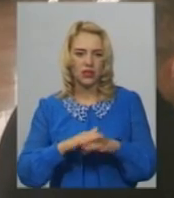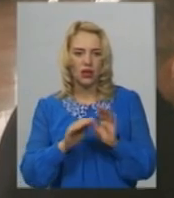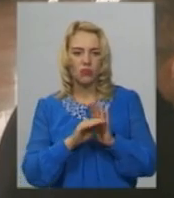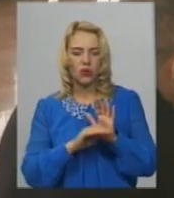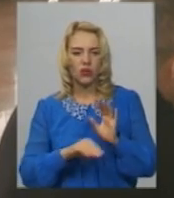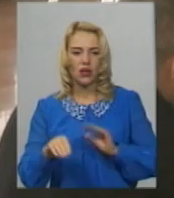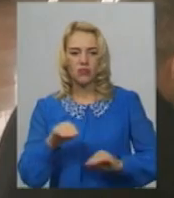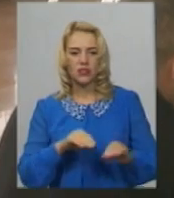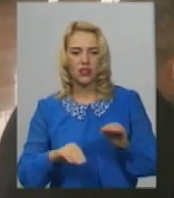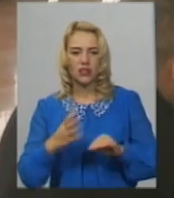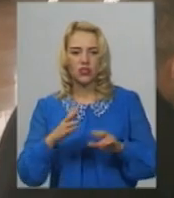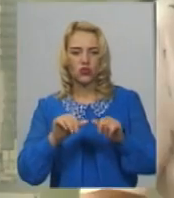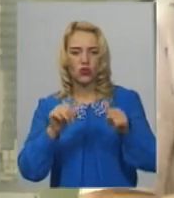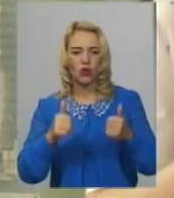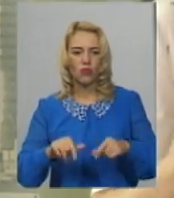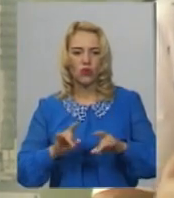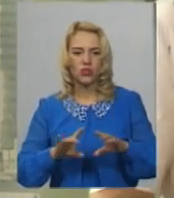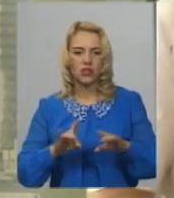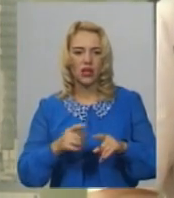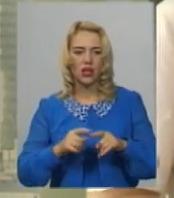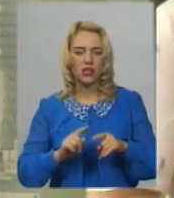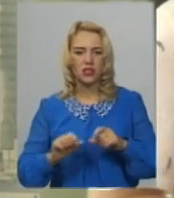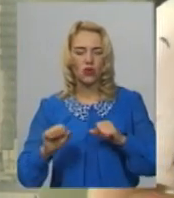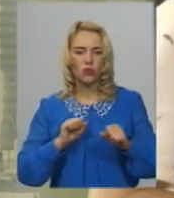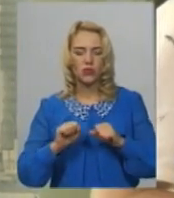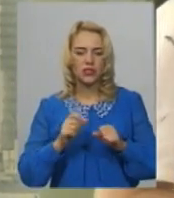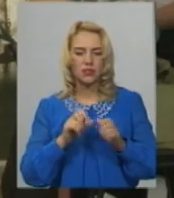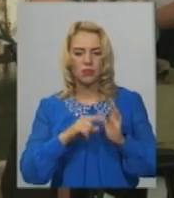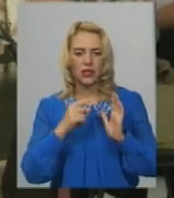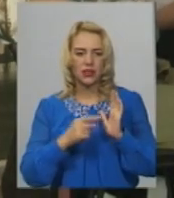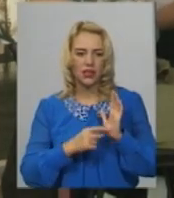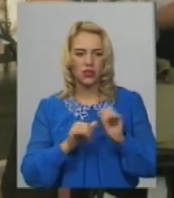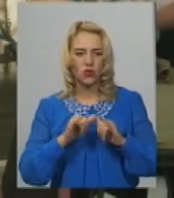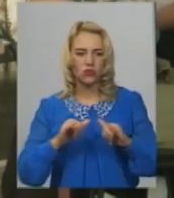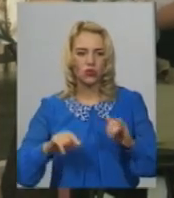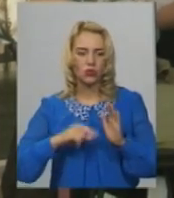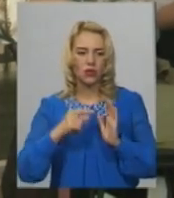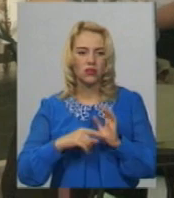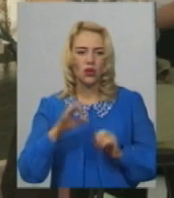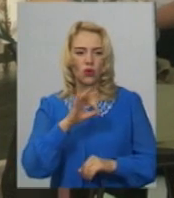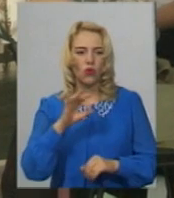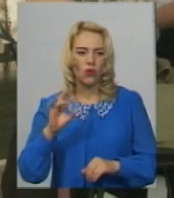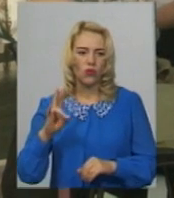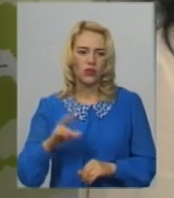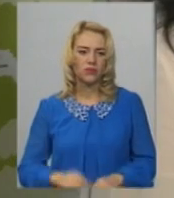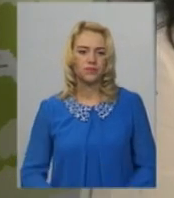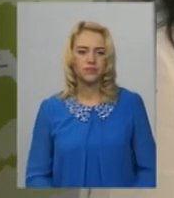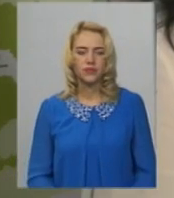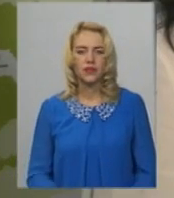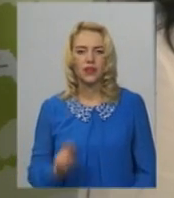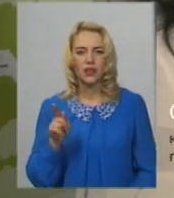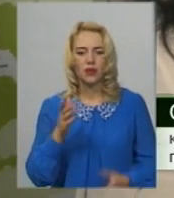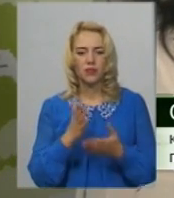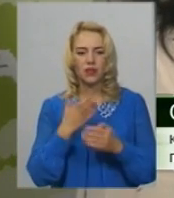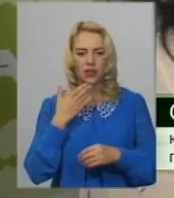складається з чотирих модулів. Каже, керівниця з питань демократичного врядування розвитку програми Організації об'єднаних націй в Україні Олена Уско. Там є